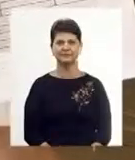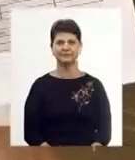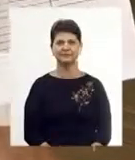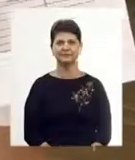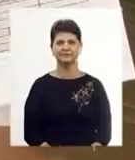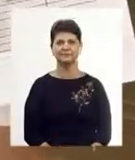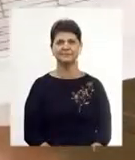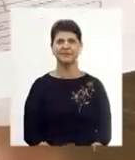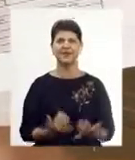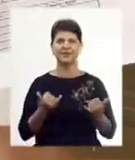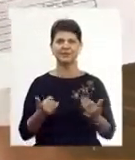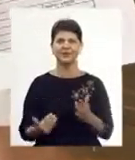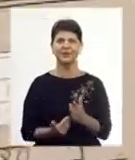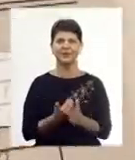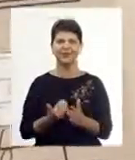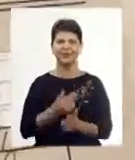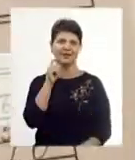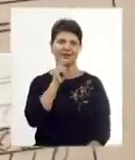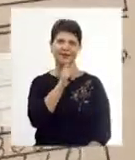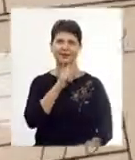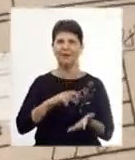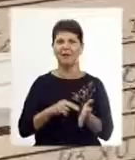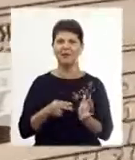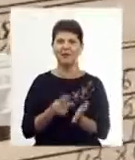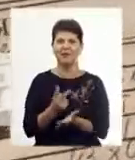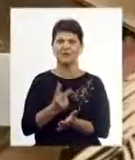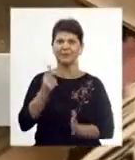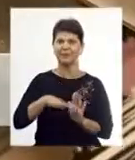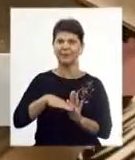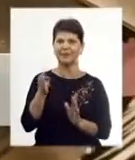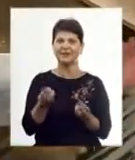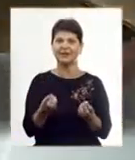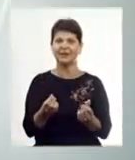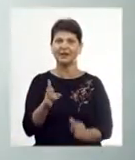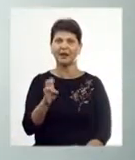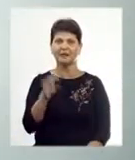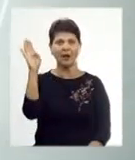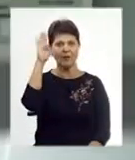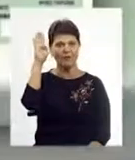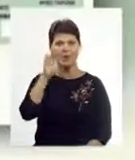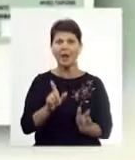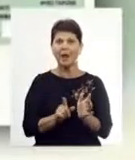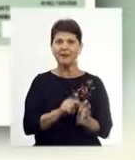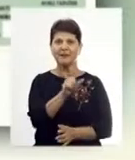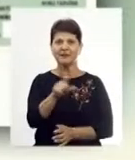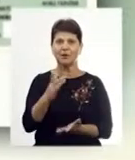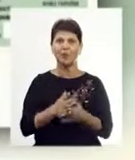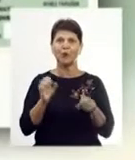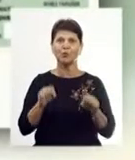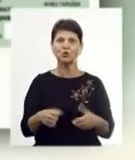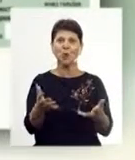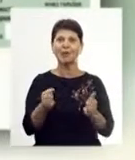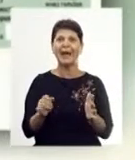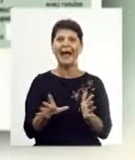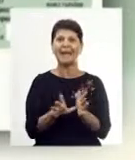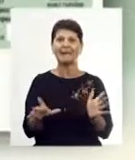Сьогодні у випуску. У Вінниці планують вдвічі підвищити тарифи на воду. Пенсіонери мають можливість отримати